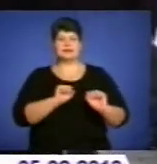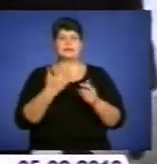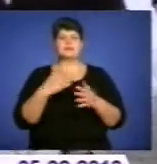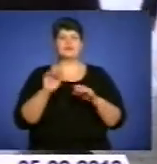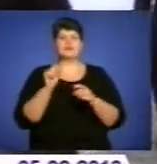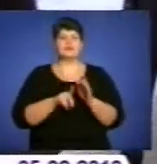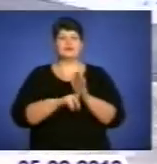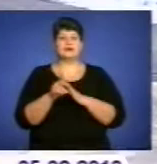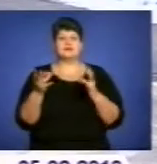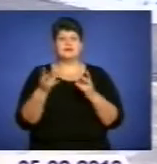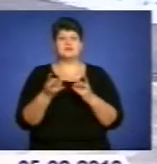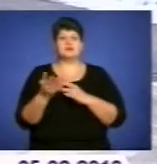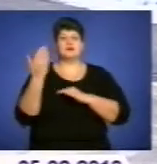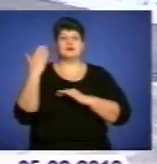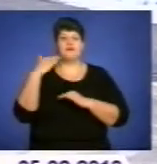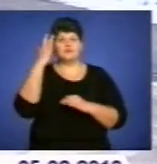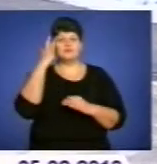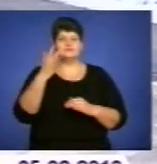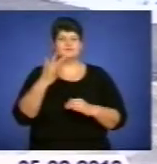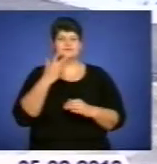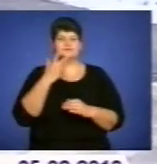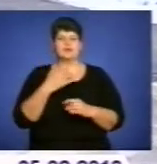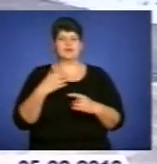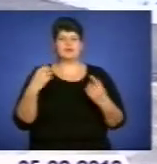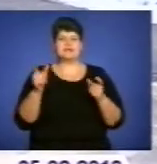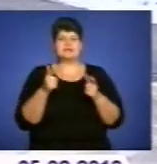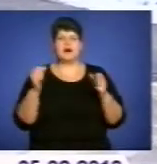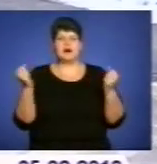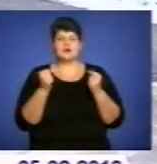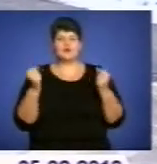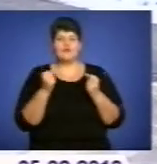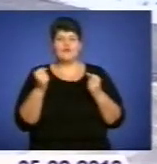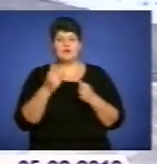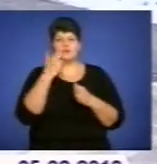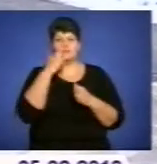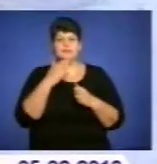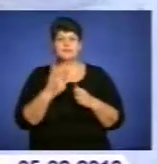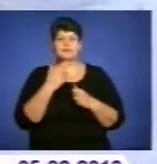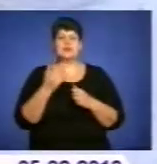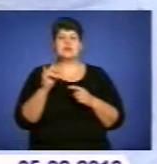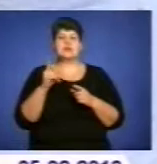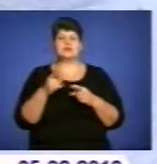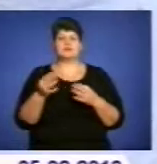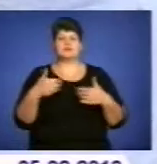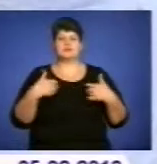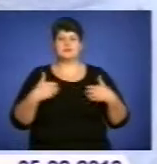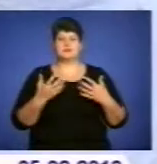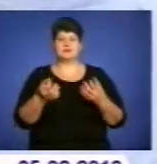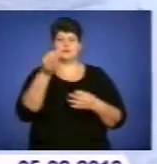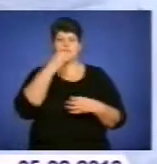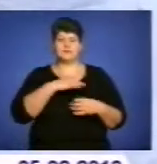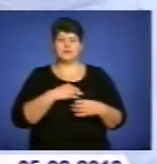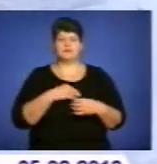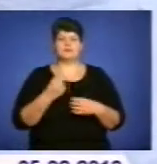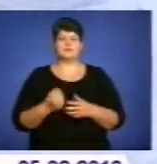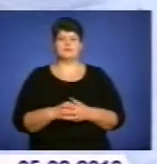задовго до холодної пори року. Вона полягає в згартуванні організму і підвищенні імунітету за допомогою вітамінів та імуностимулюючих